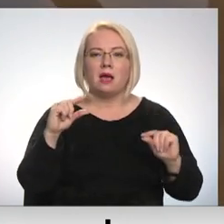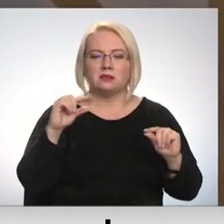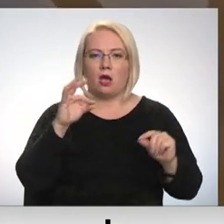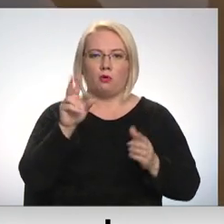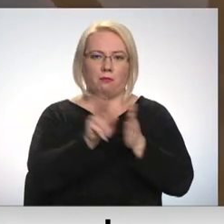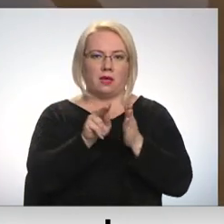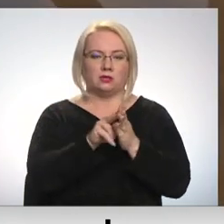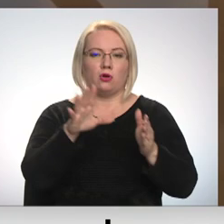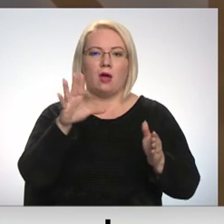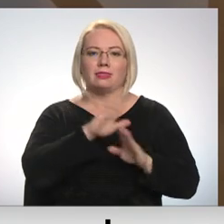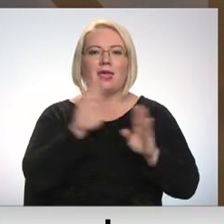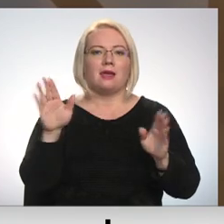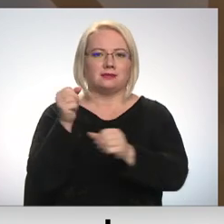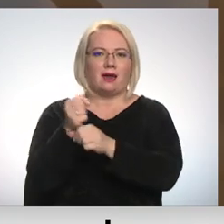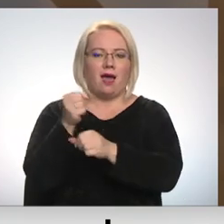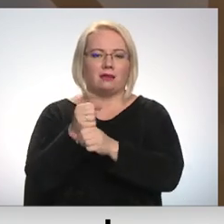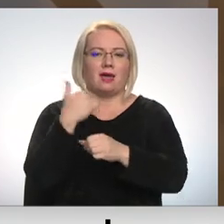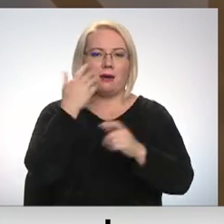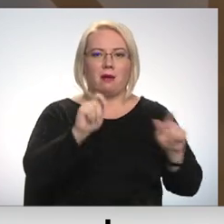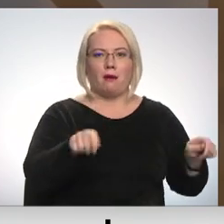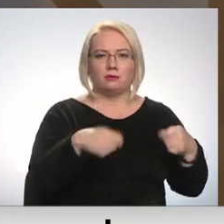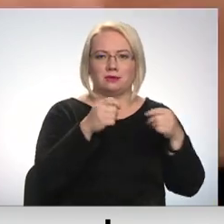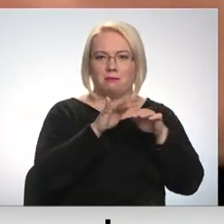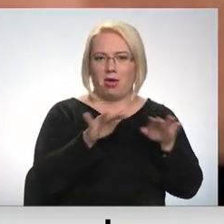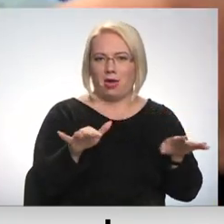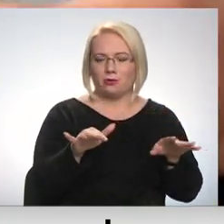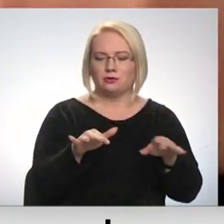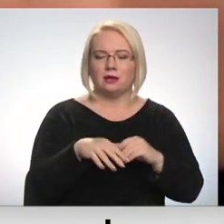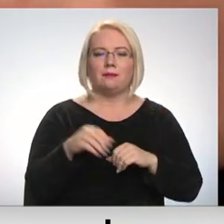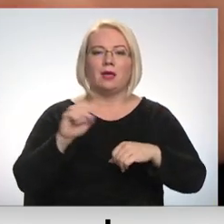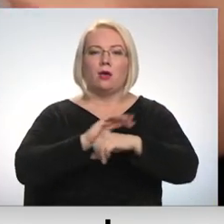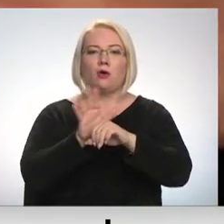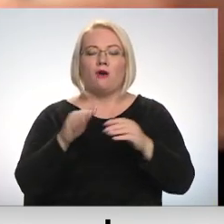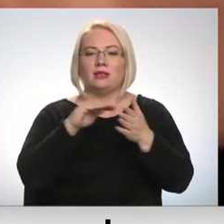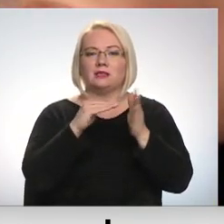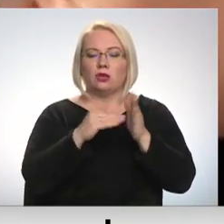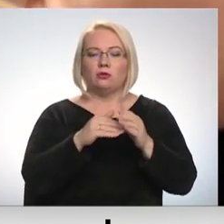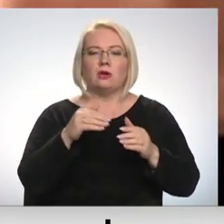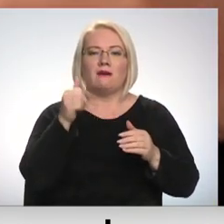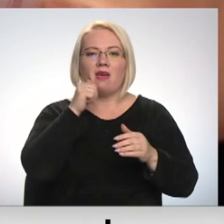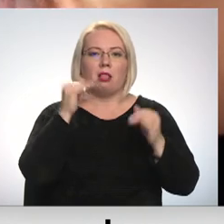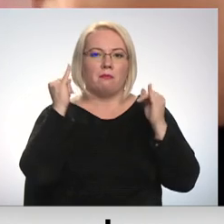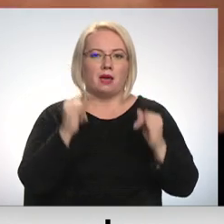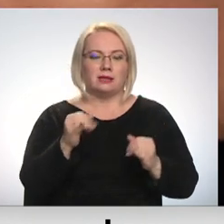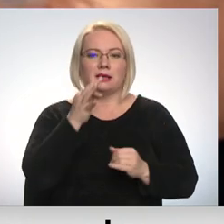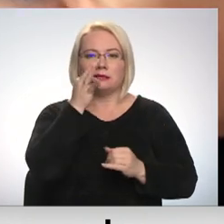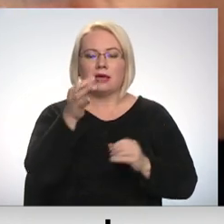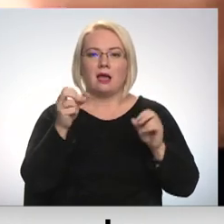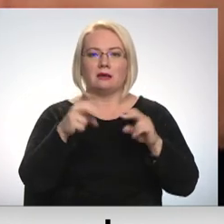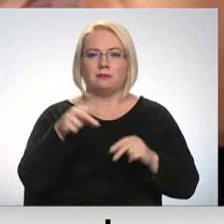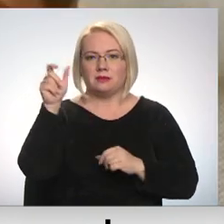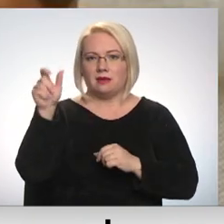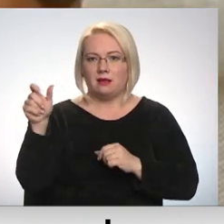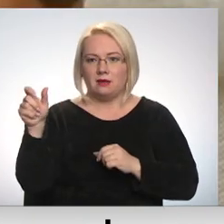jo ir bijušas ārpus darba tirgus, kamēr audzinājušas bērnus. Pandēmijas situāciju tikai pasliktina, saka eksperti. Ņemot